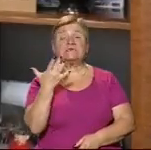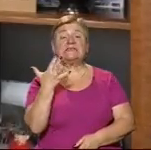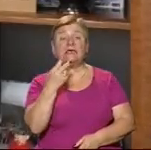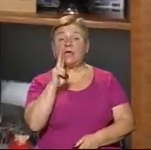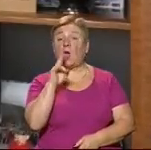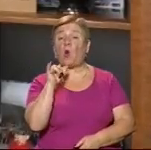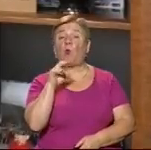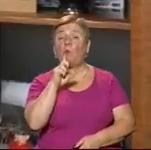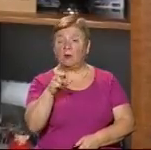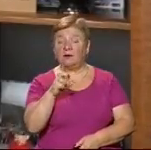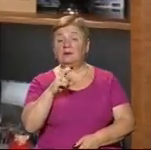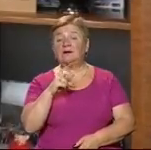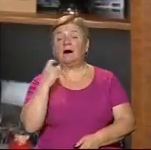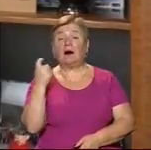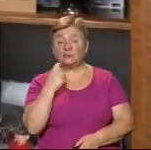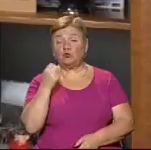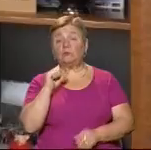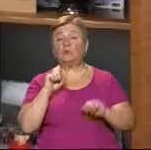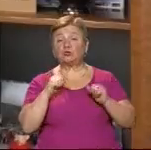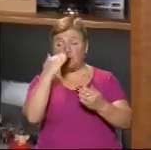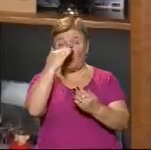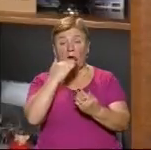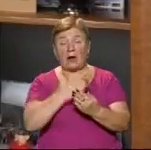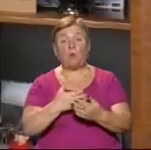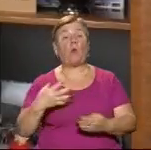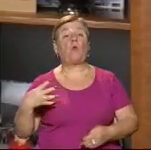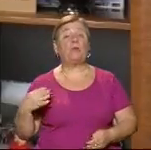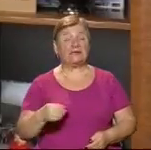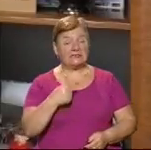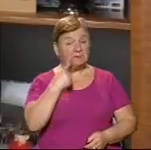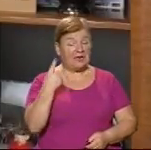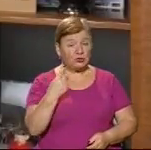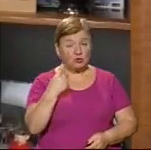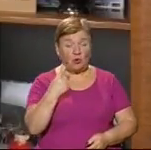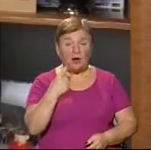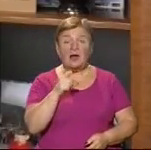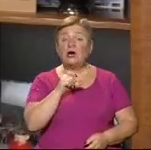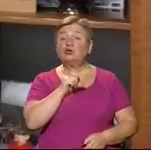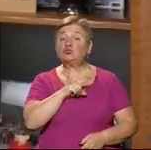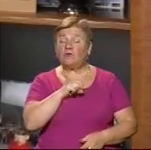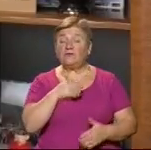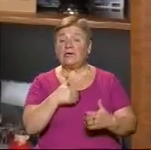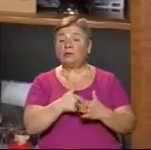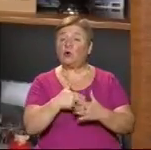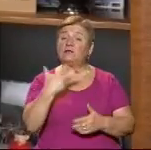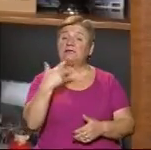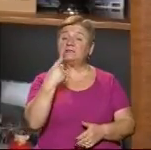споживач за цією програмою купити з 1 жовтня до 31 березня